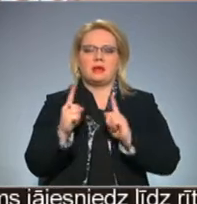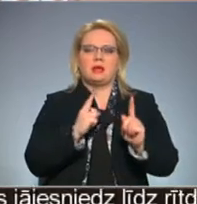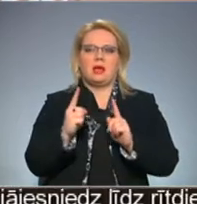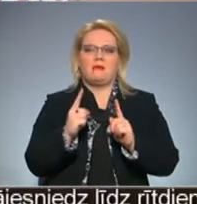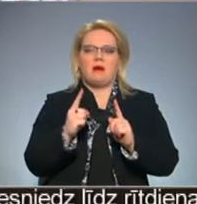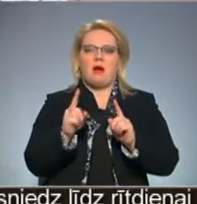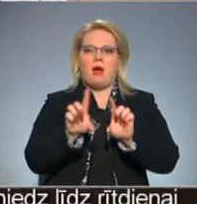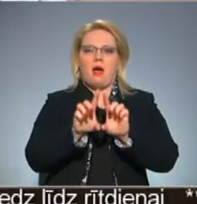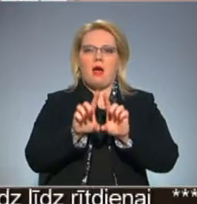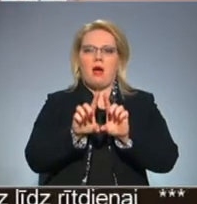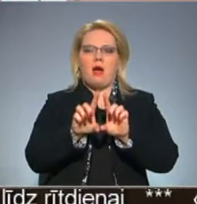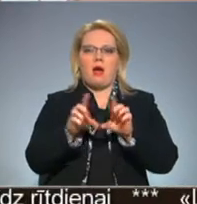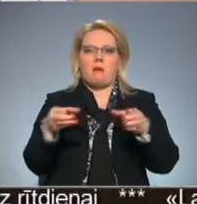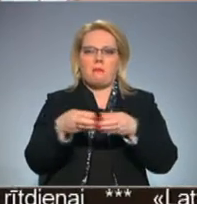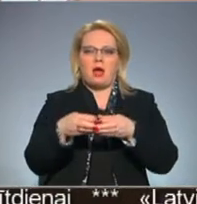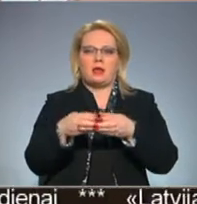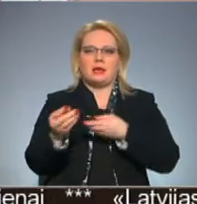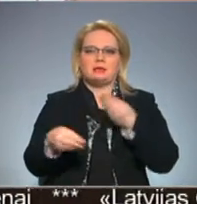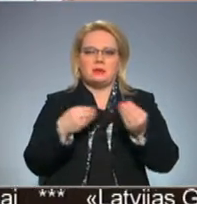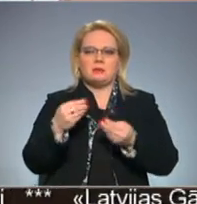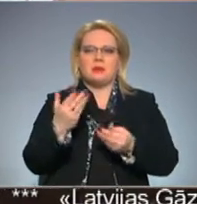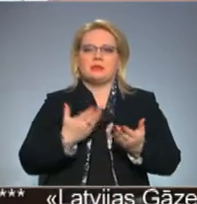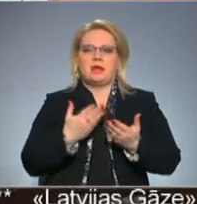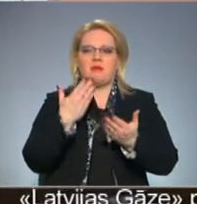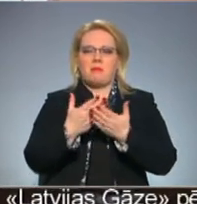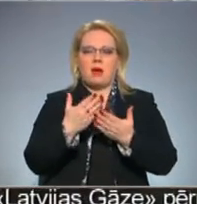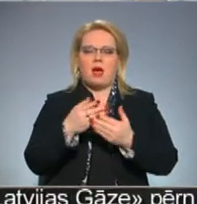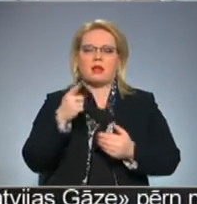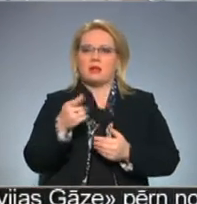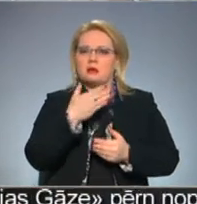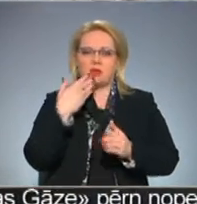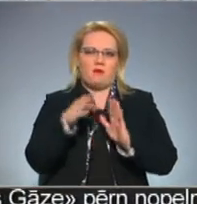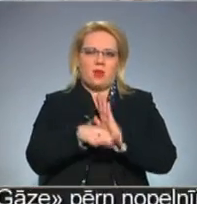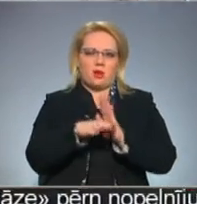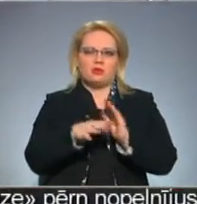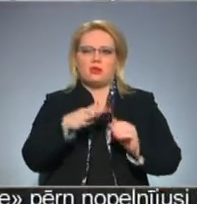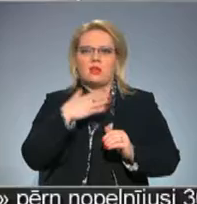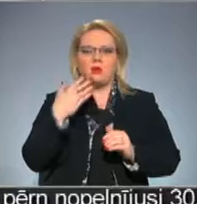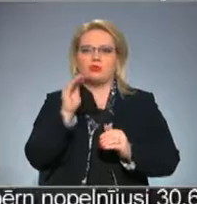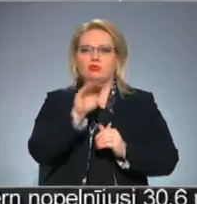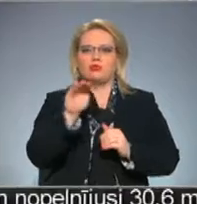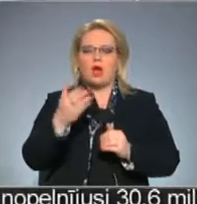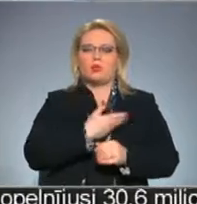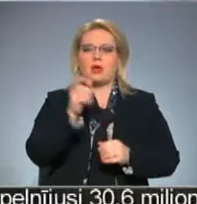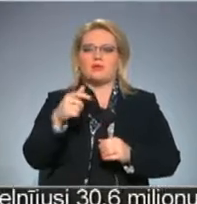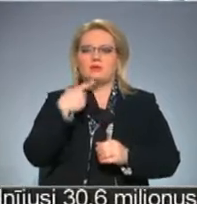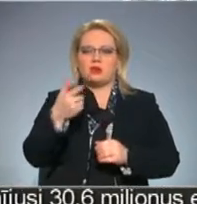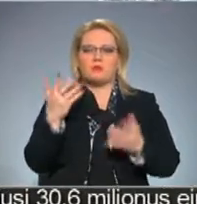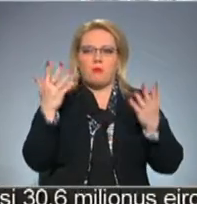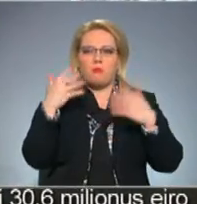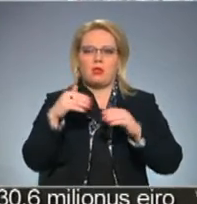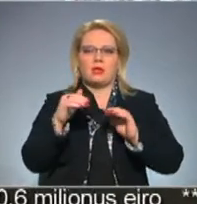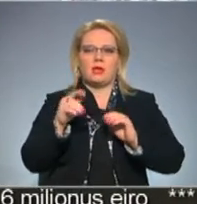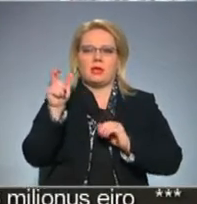aparātu izmaksas, bet dzīve rāda tomēr, ka tas tik vienkārši nav. Vairums uzrunāto iedzīvotē gan to sāc par politikas